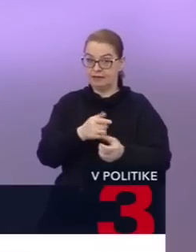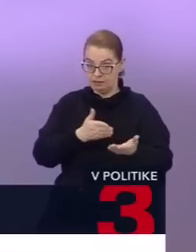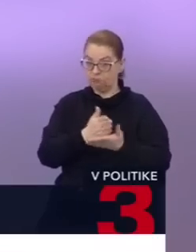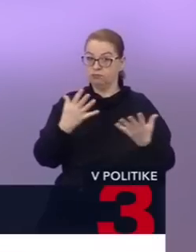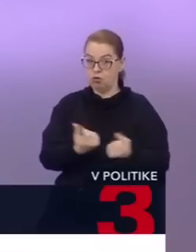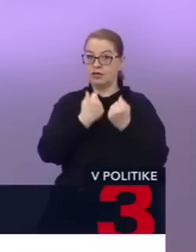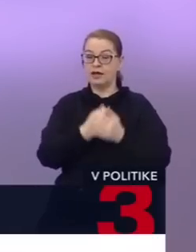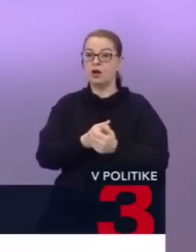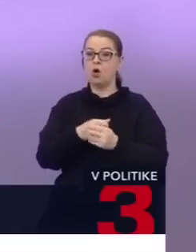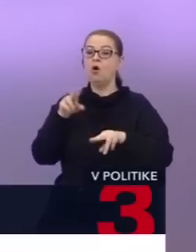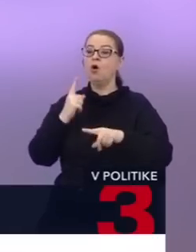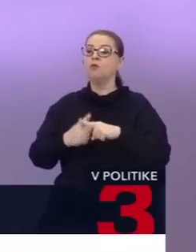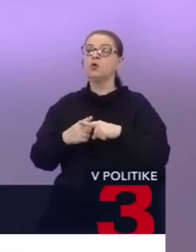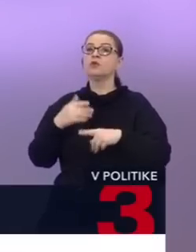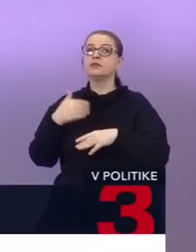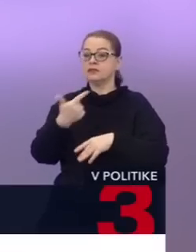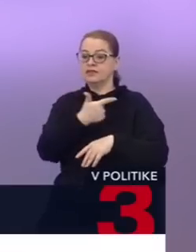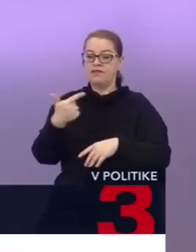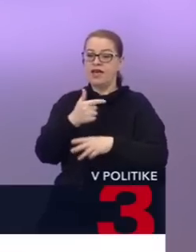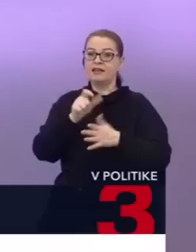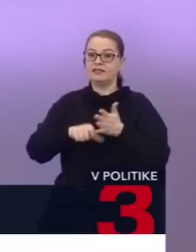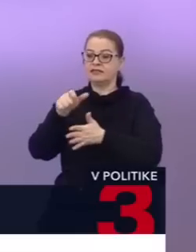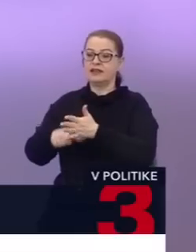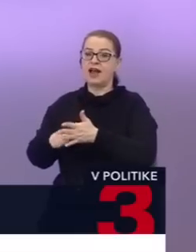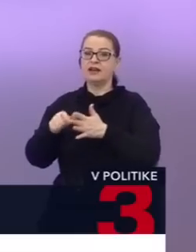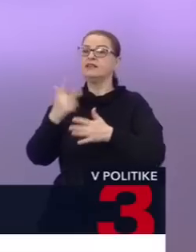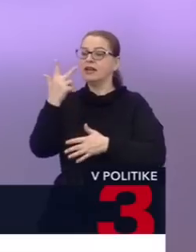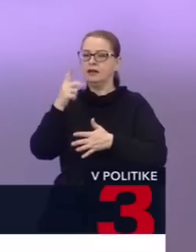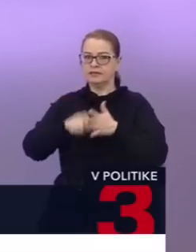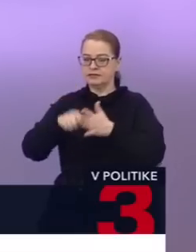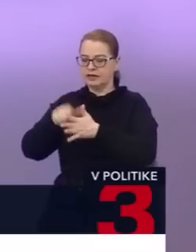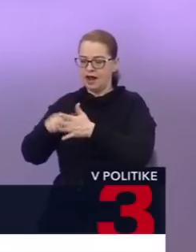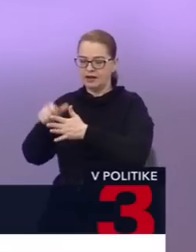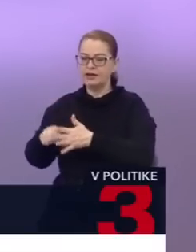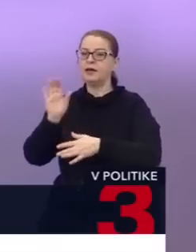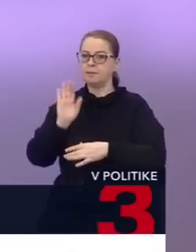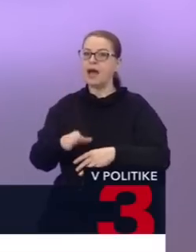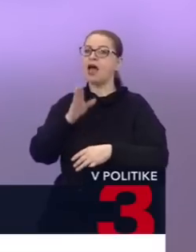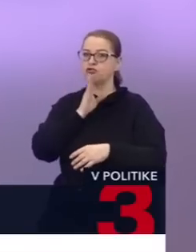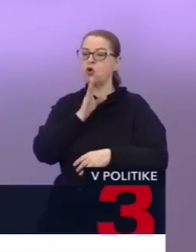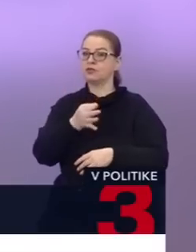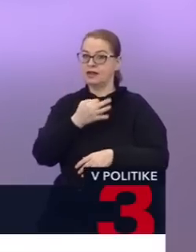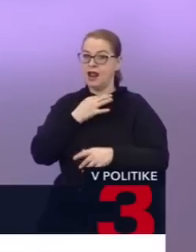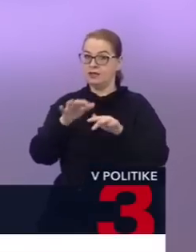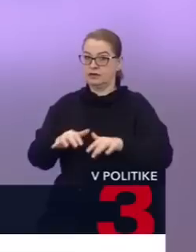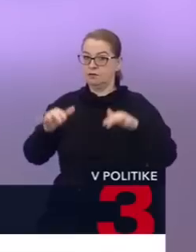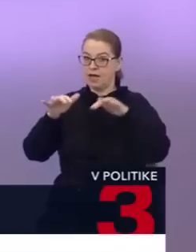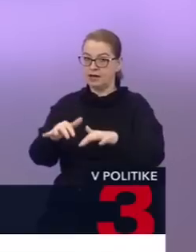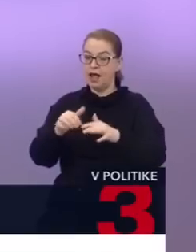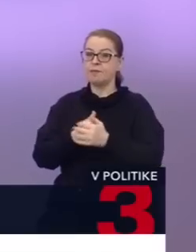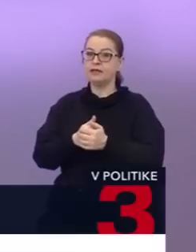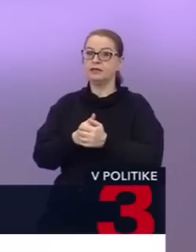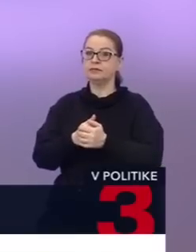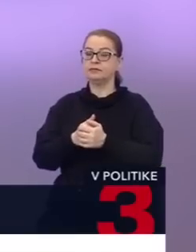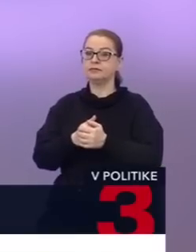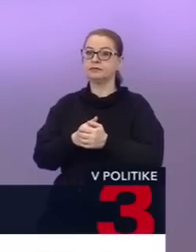samotné tieto dve strany, ktoré sú v koalícii, disponujú dostatkom hlasov v parlamente. a